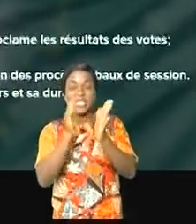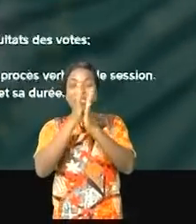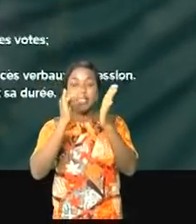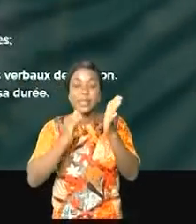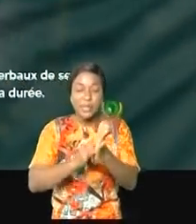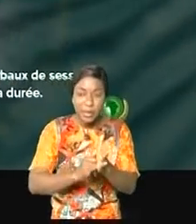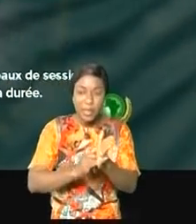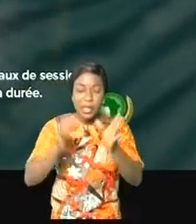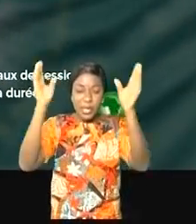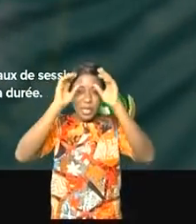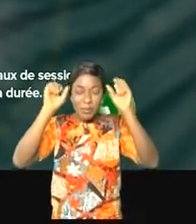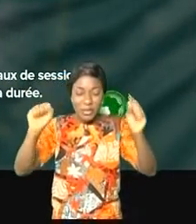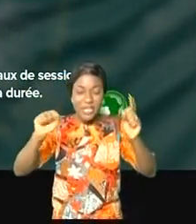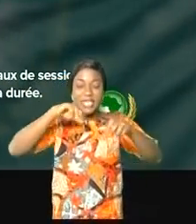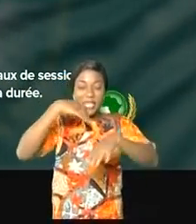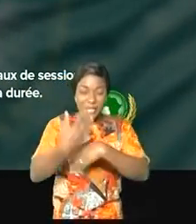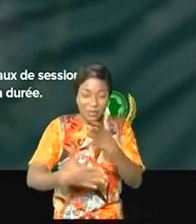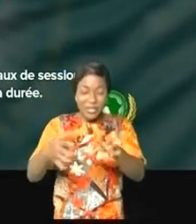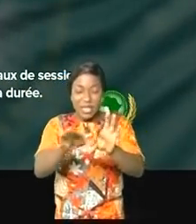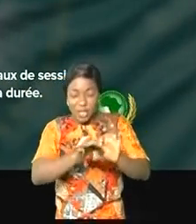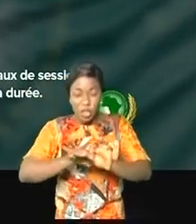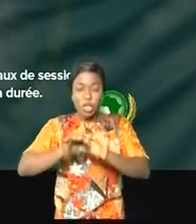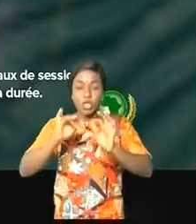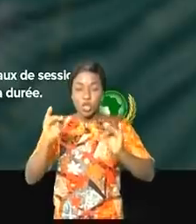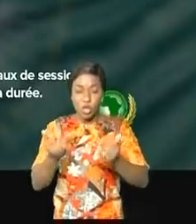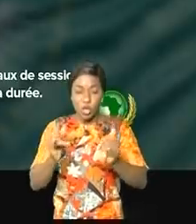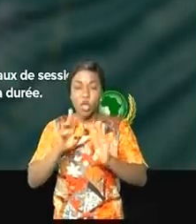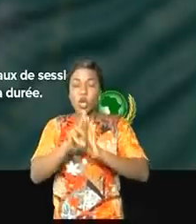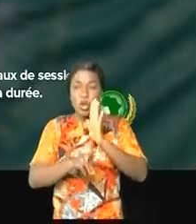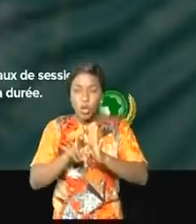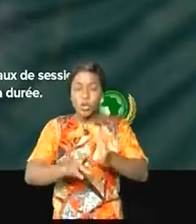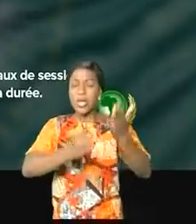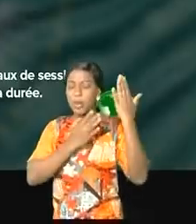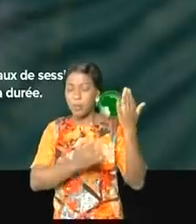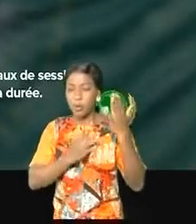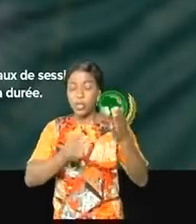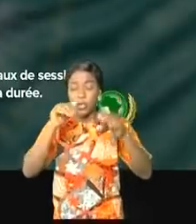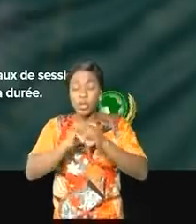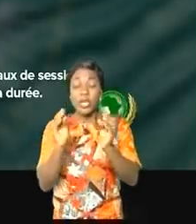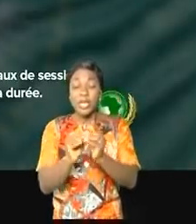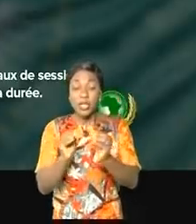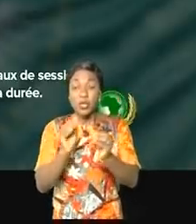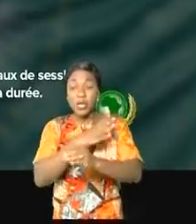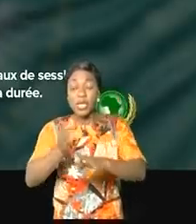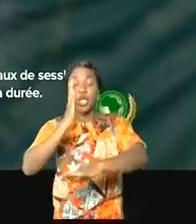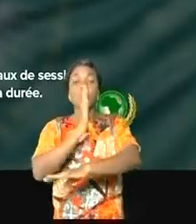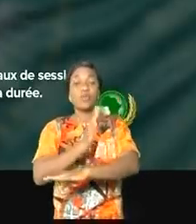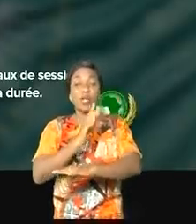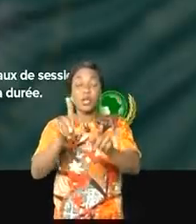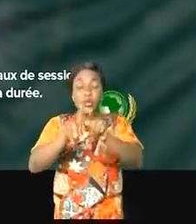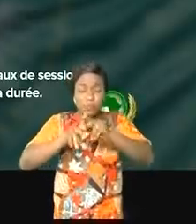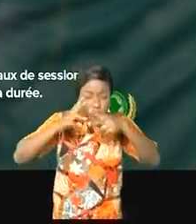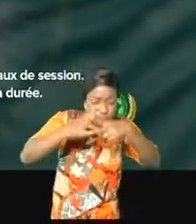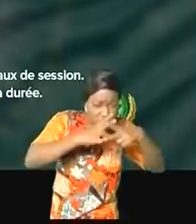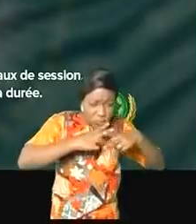que le président en exercice de l'Union joue d'abord un rôle procédural dans les réunions de la conférence en les présidant et en veillant